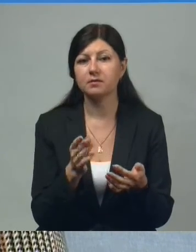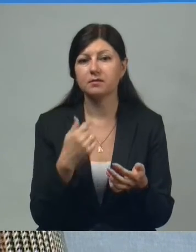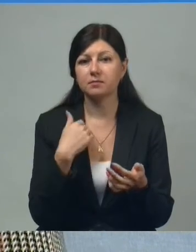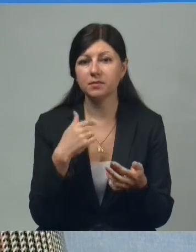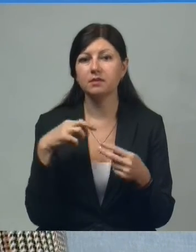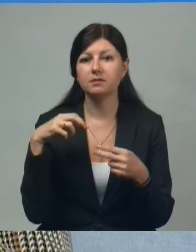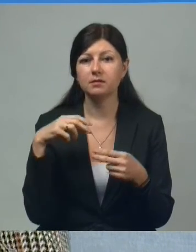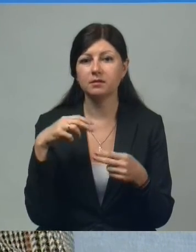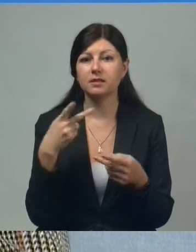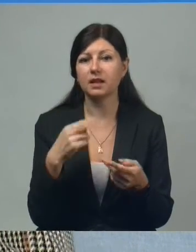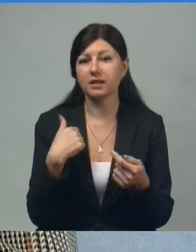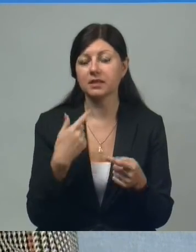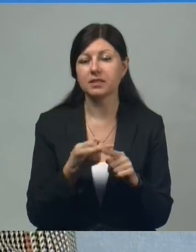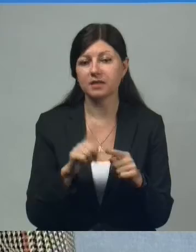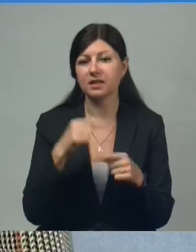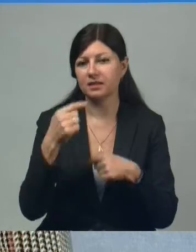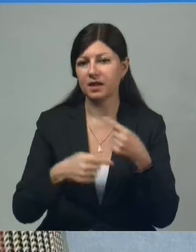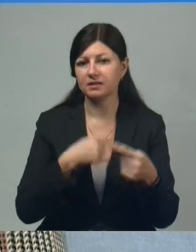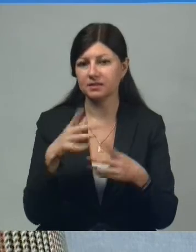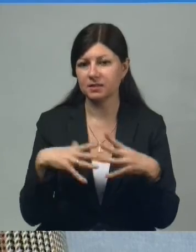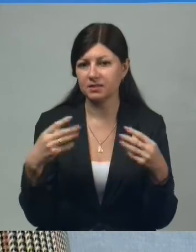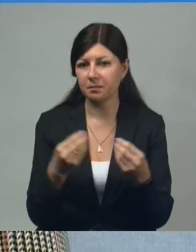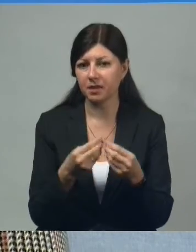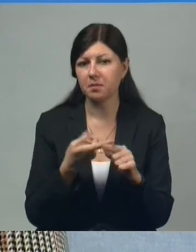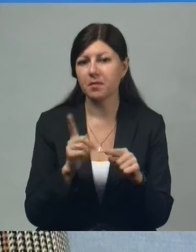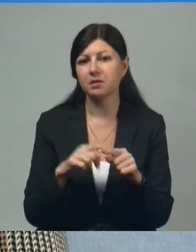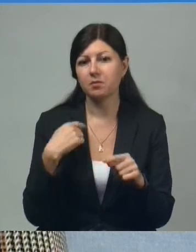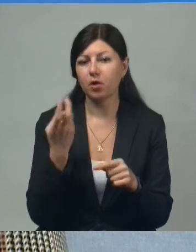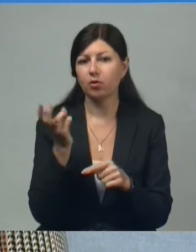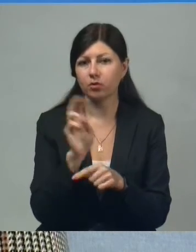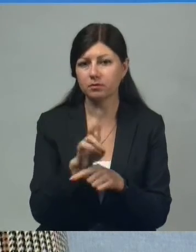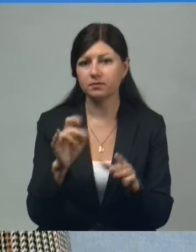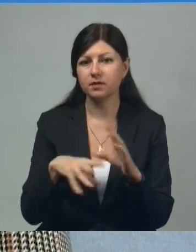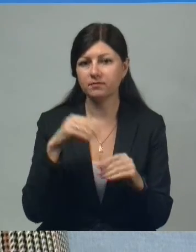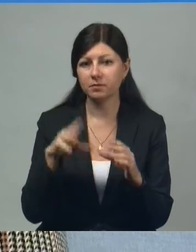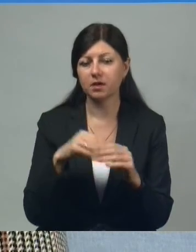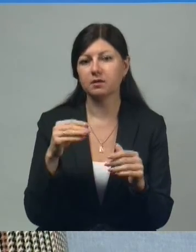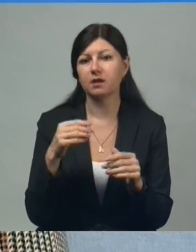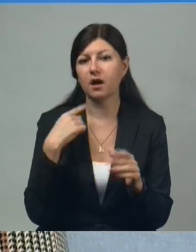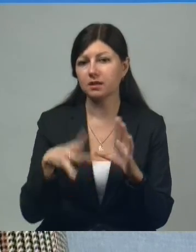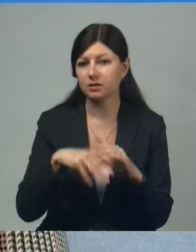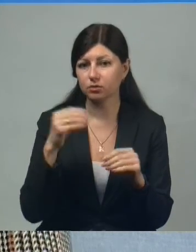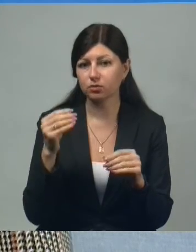мы ходили... для нас это традиция семейная, поэтому мы ходим на выборы, голосуем.